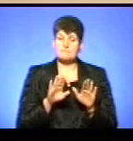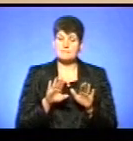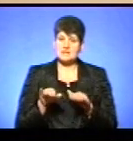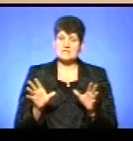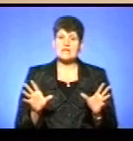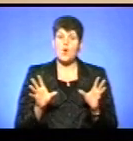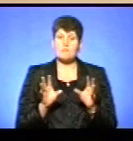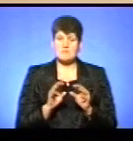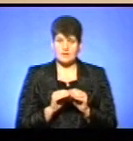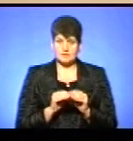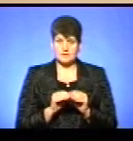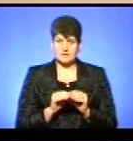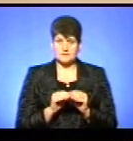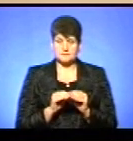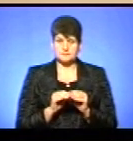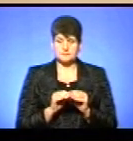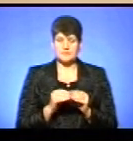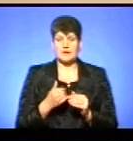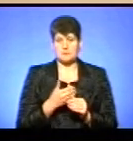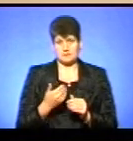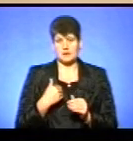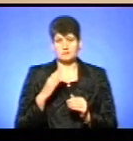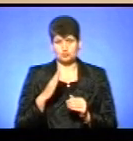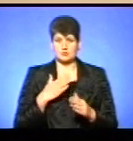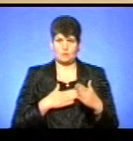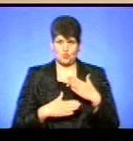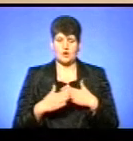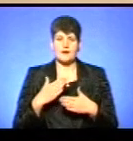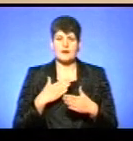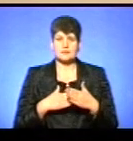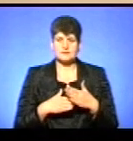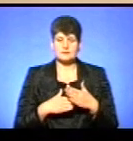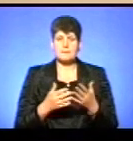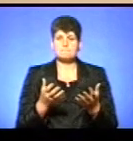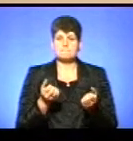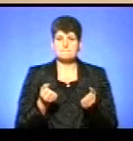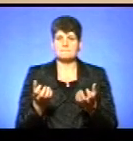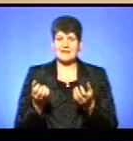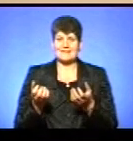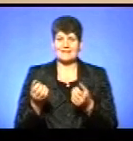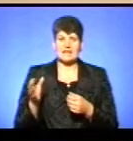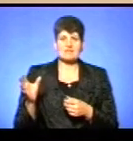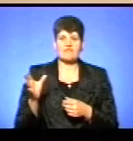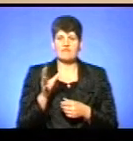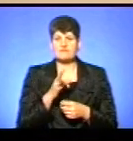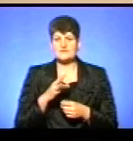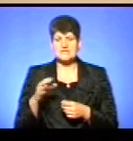'єднання ми будемо раді прийняти всіх, хто